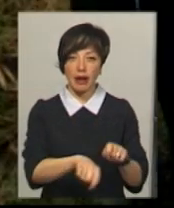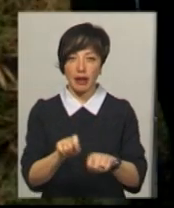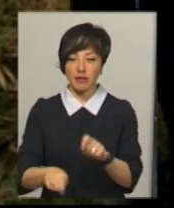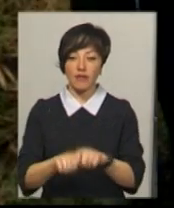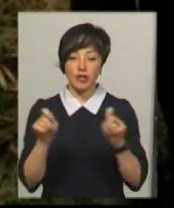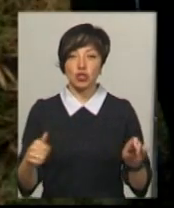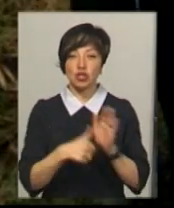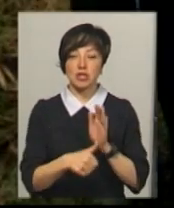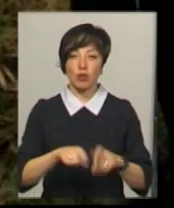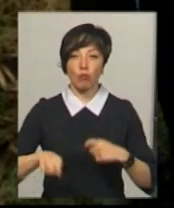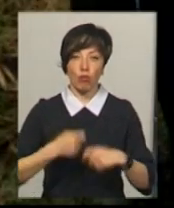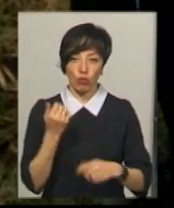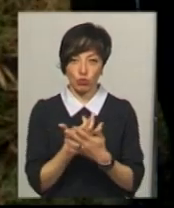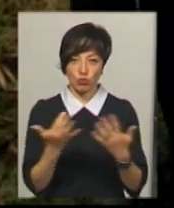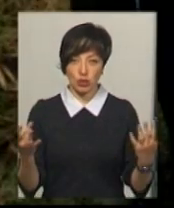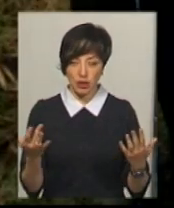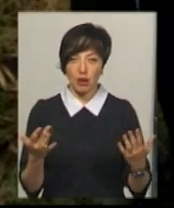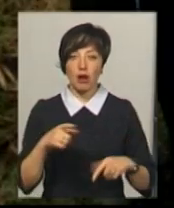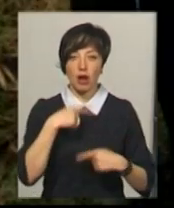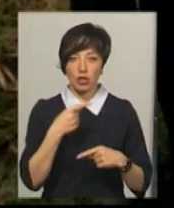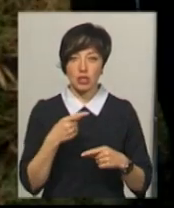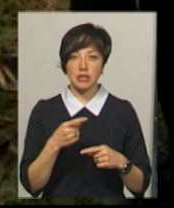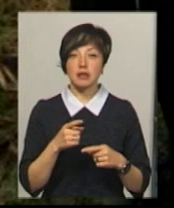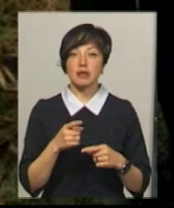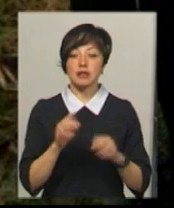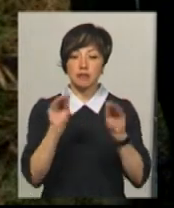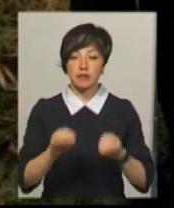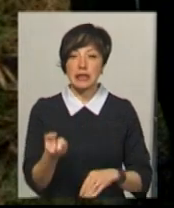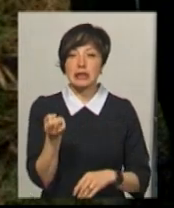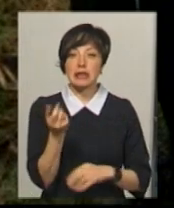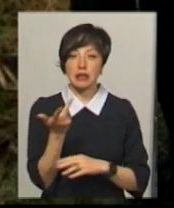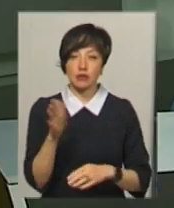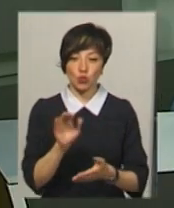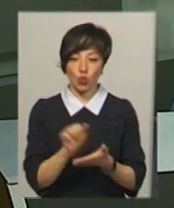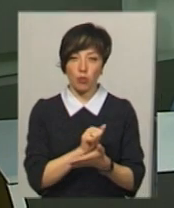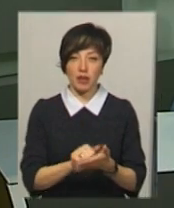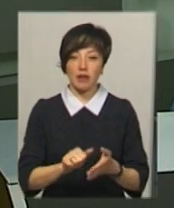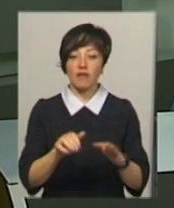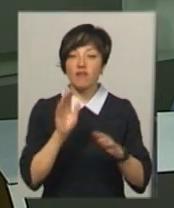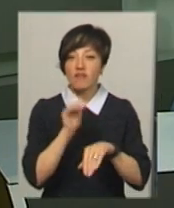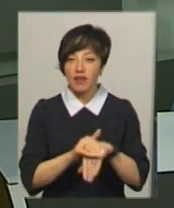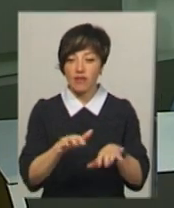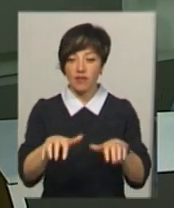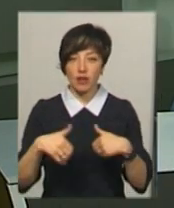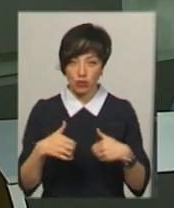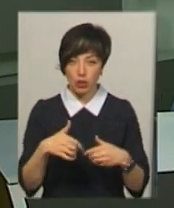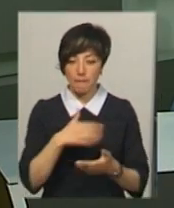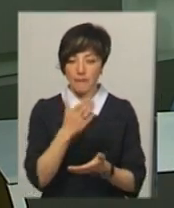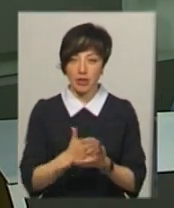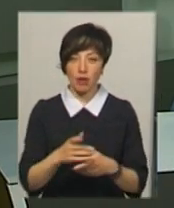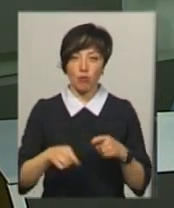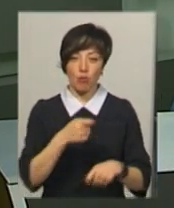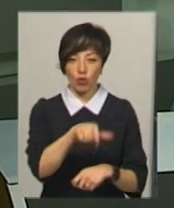викрито 60 правопорушень. Андрій Полудняк каже, складено 13 актів виявлення та вилучення безгосподарського майна. На